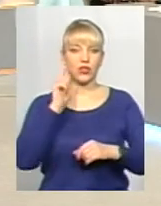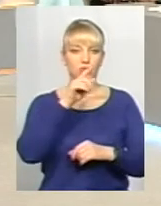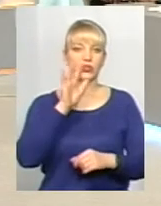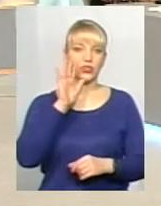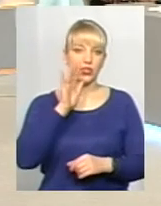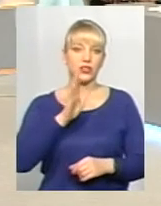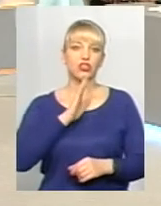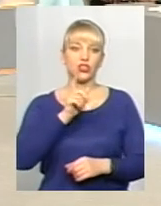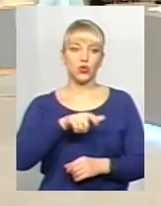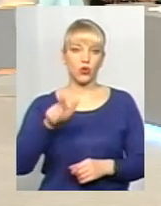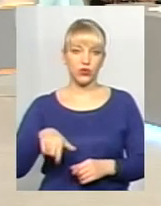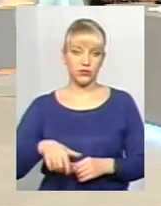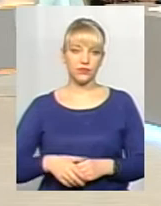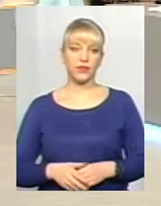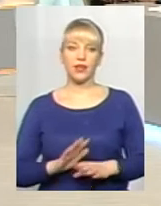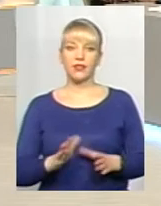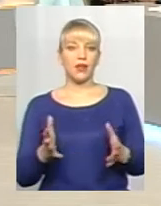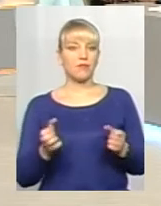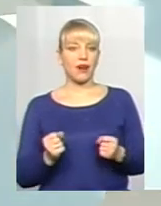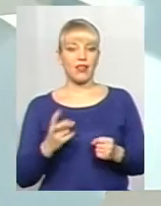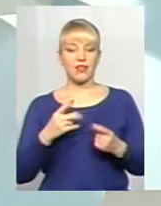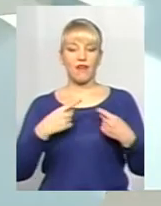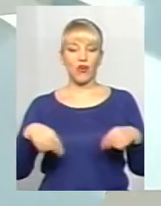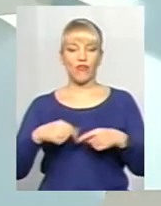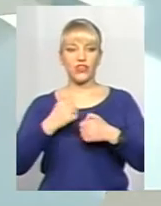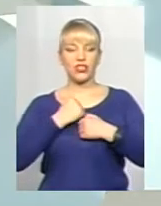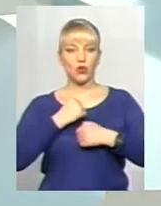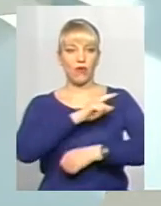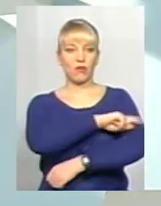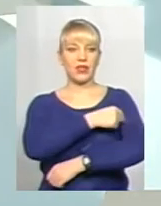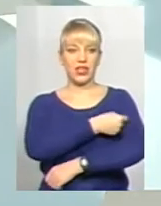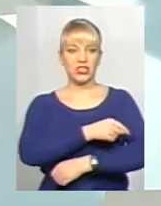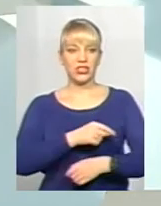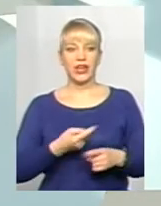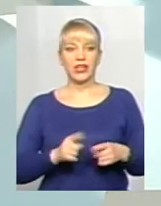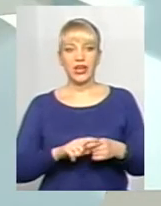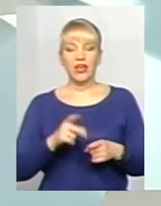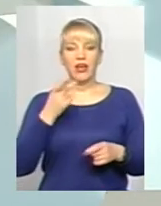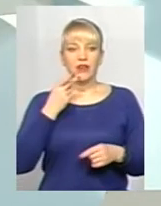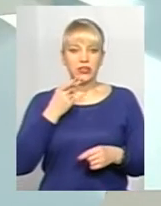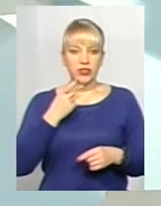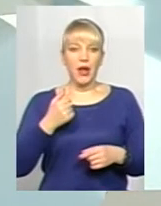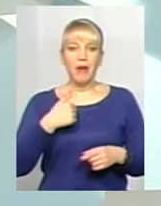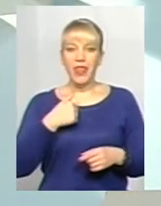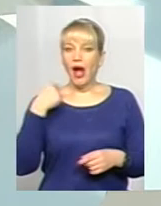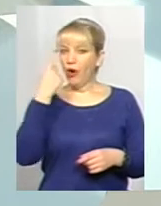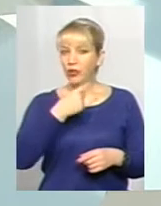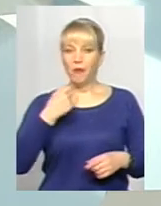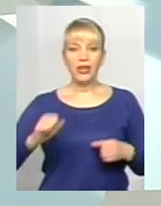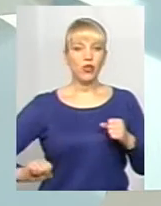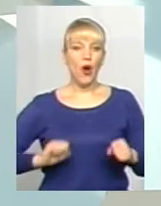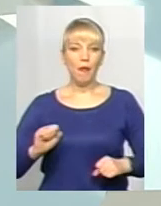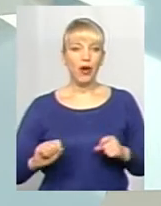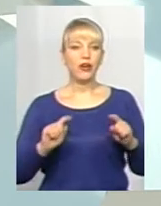жінок не брали на факультети військово-медичні. І це завжди, ну, особисто мене обурювало,